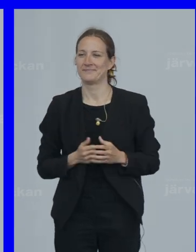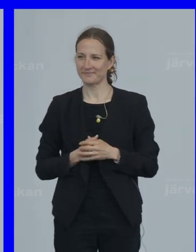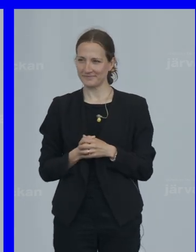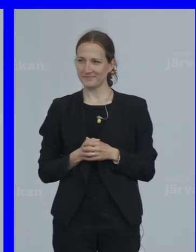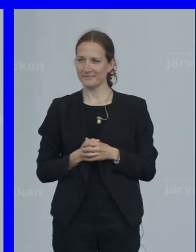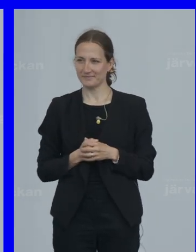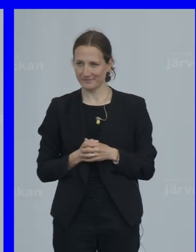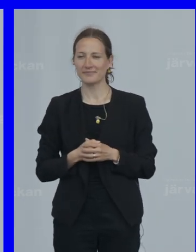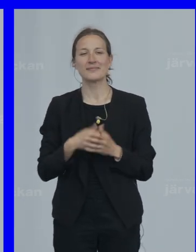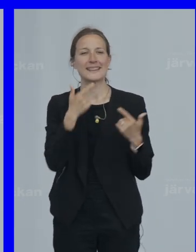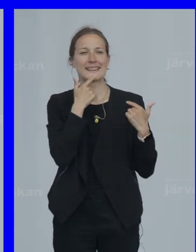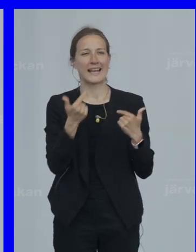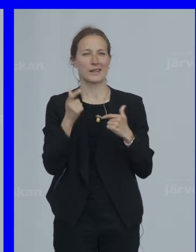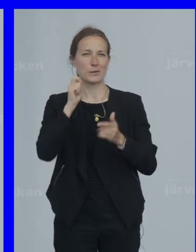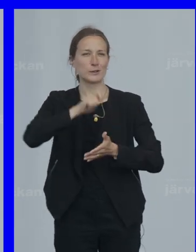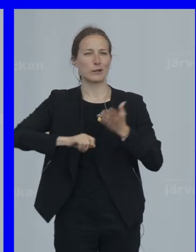Musik.